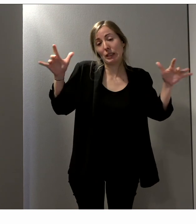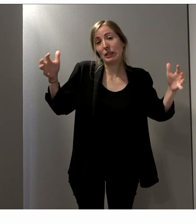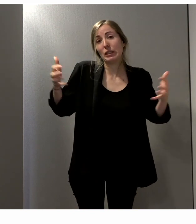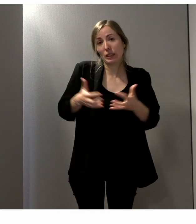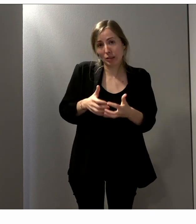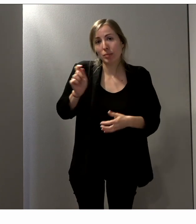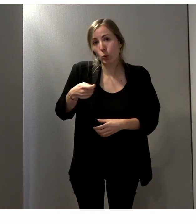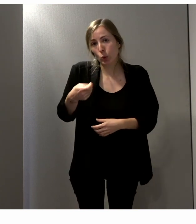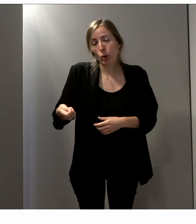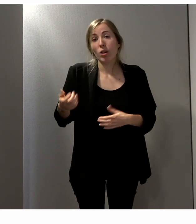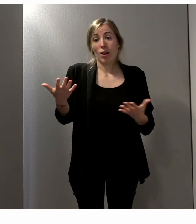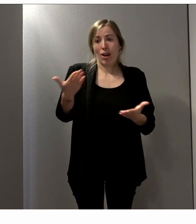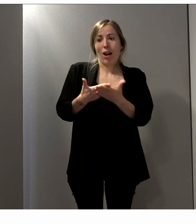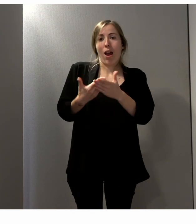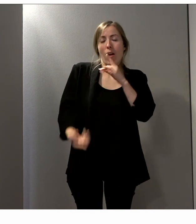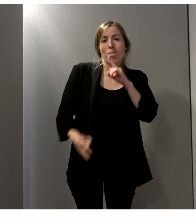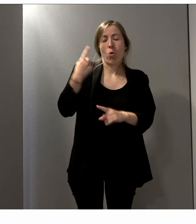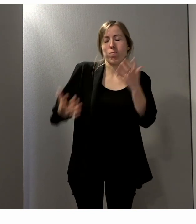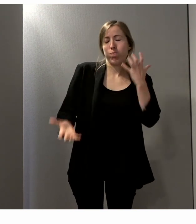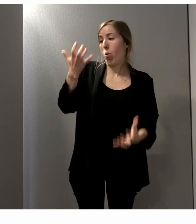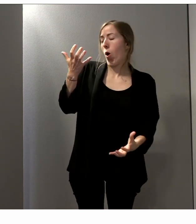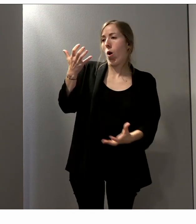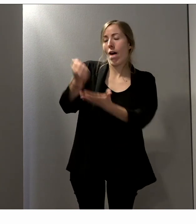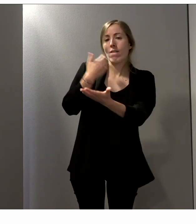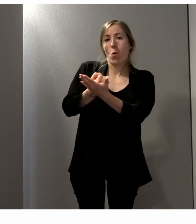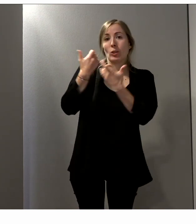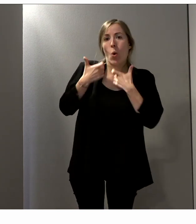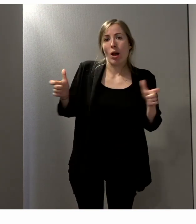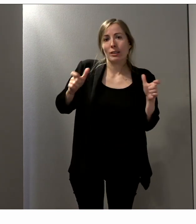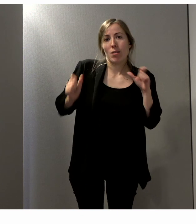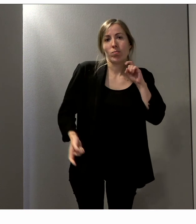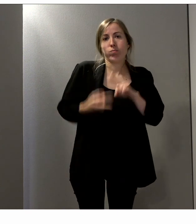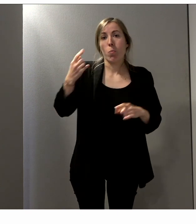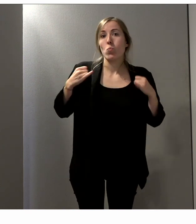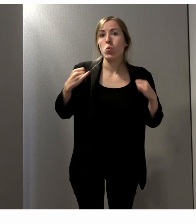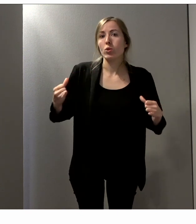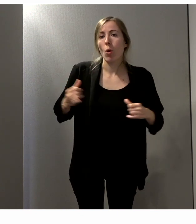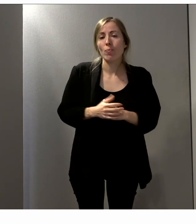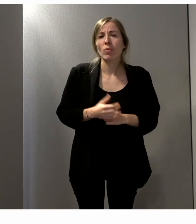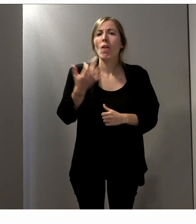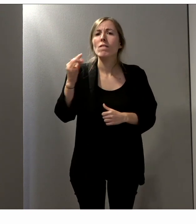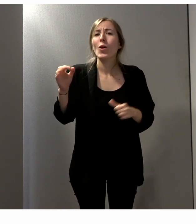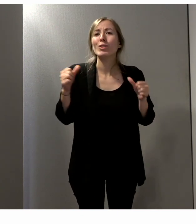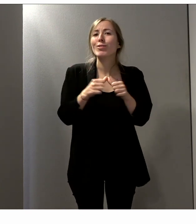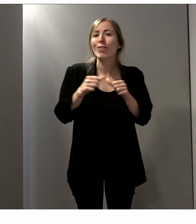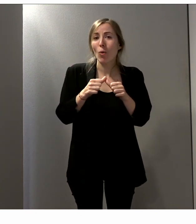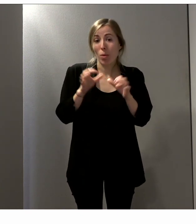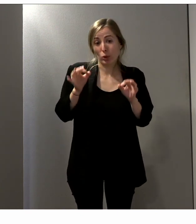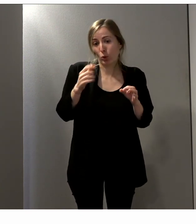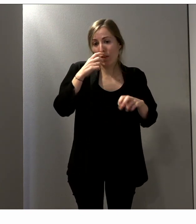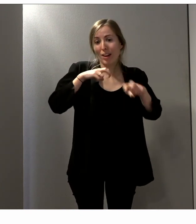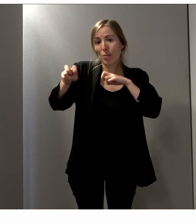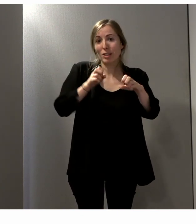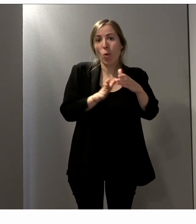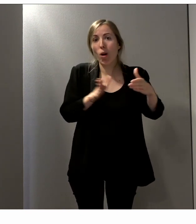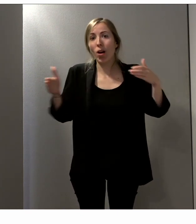l'importance d'avoir accès aux informations. En France, a été notamment avec les dérogations pour pouvoir se